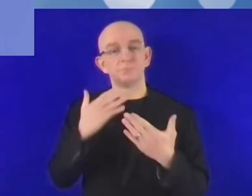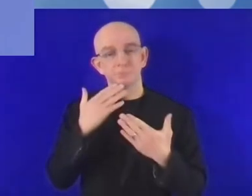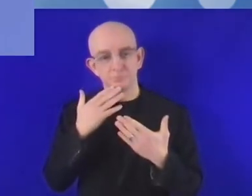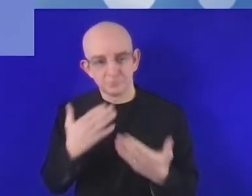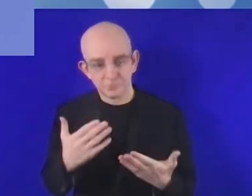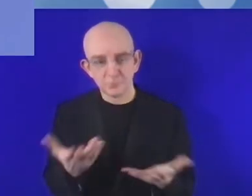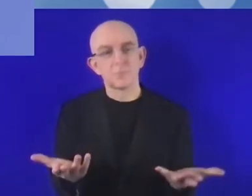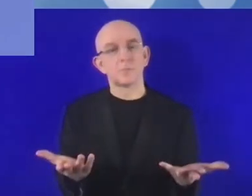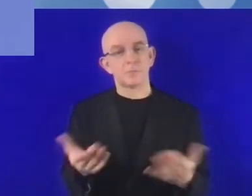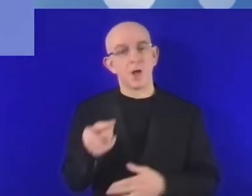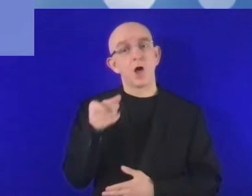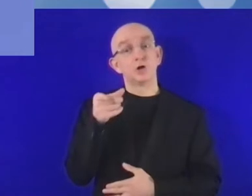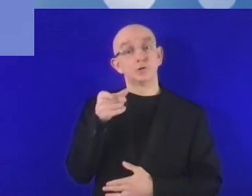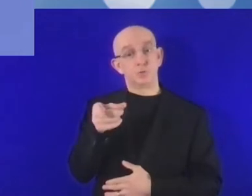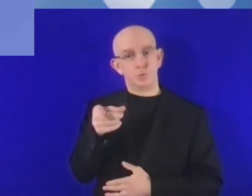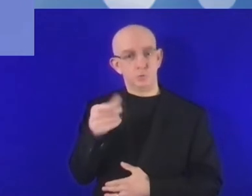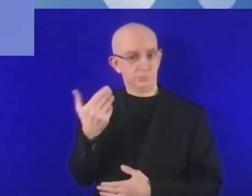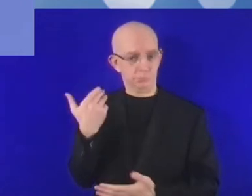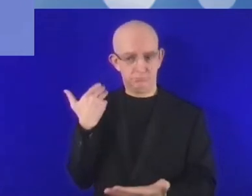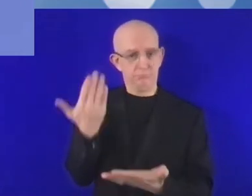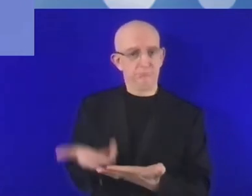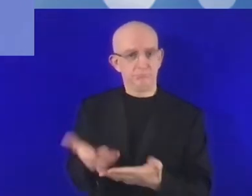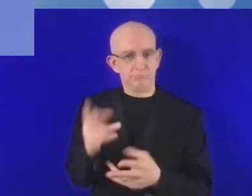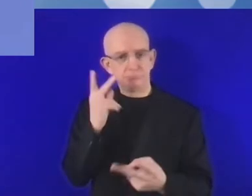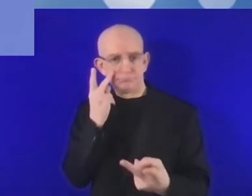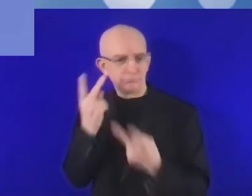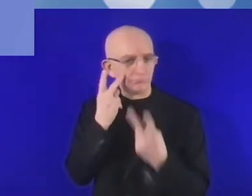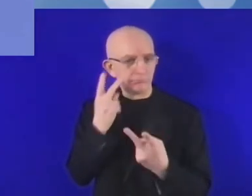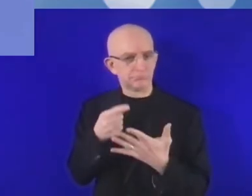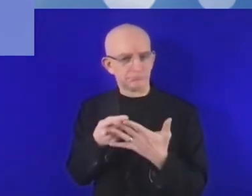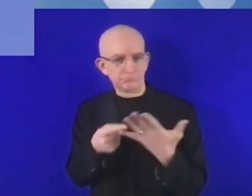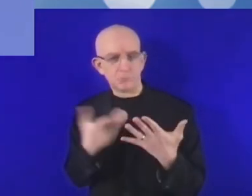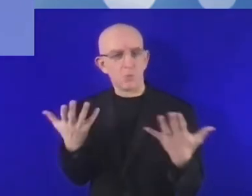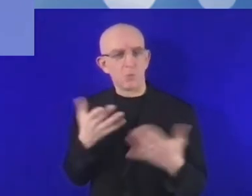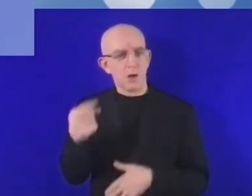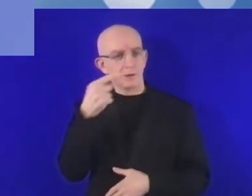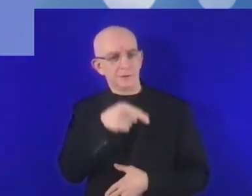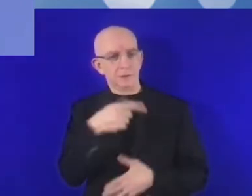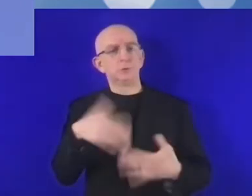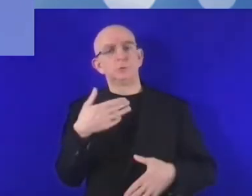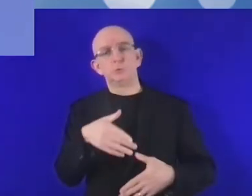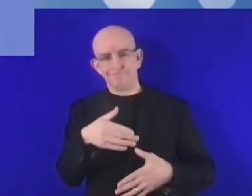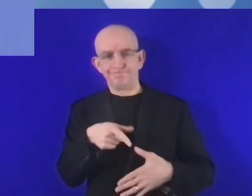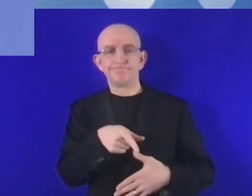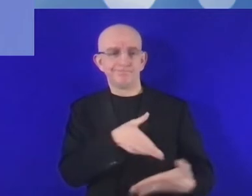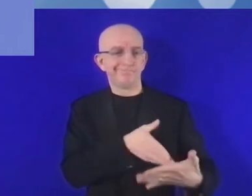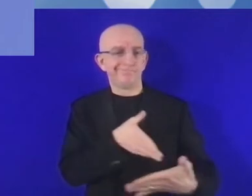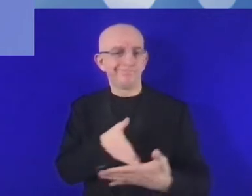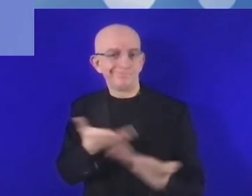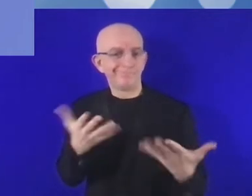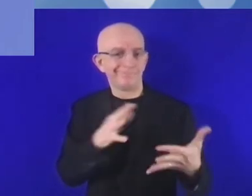doświadczeniu, jakie wyzwania pani widzi w zakresie transformacji